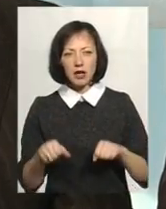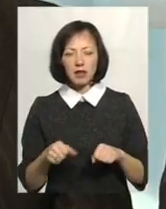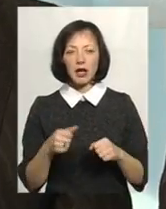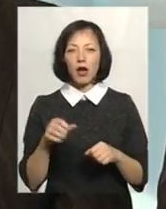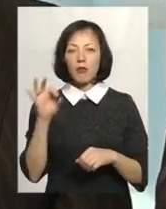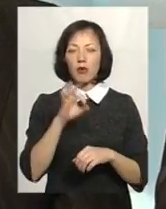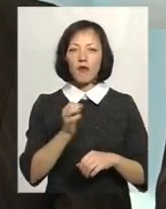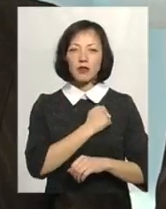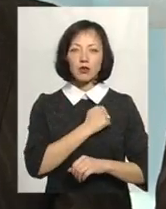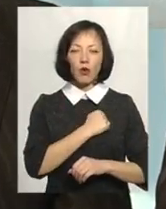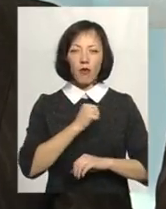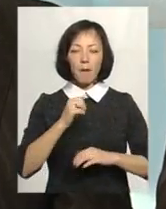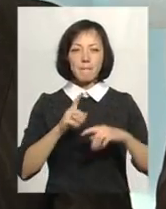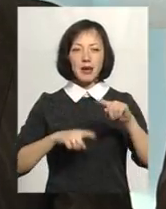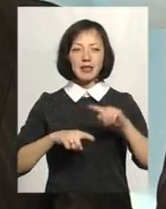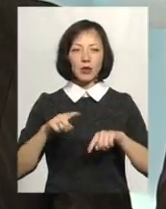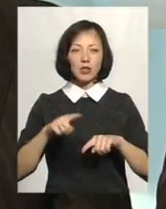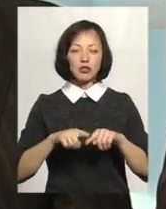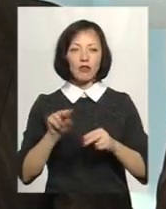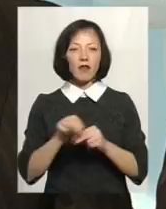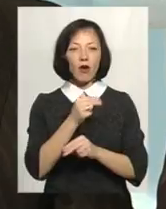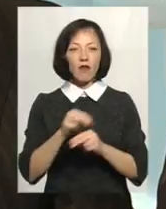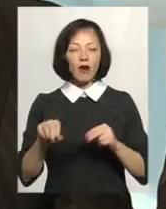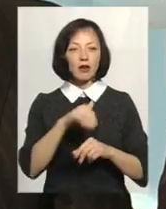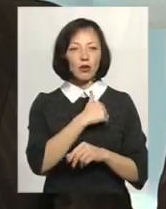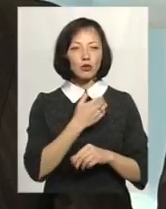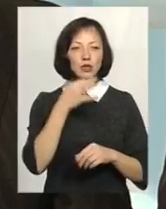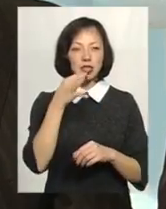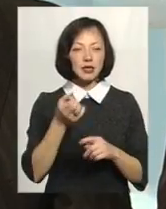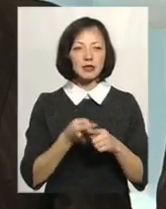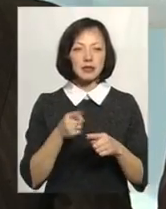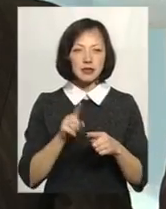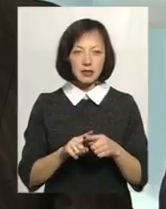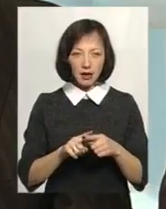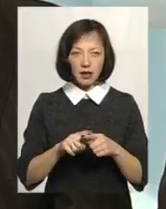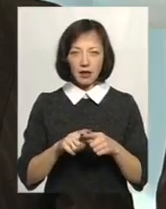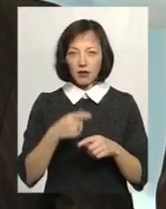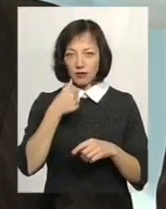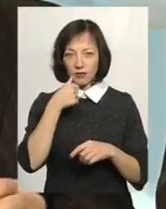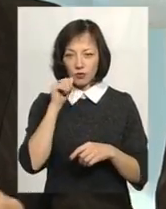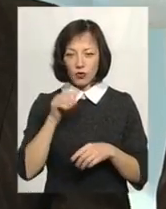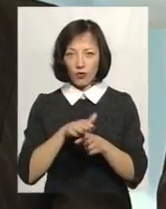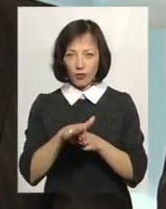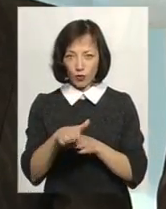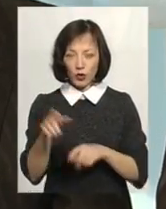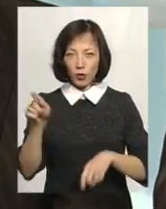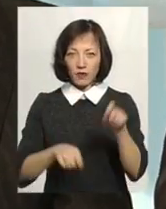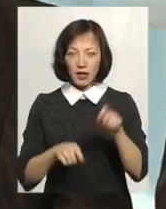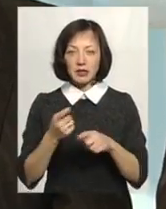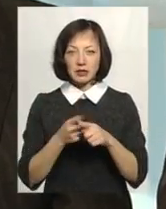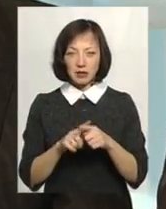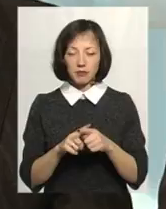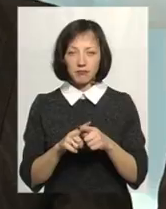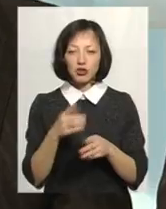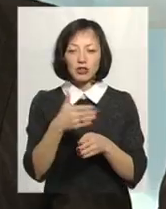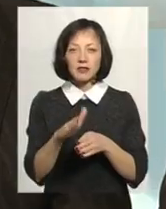Щодо військово-патріотичного виховання, я хочу сказати, що це, та конференція, яка відбулася, це є, будемо так казати, складовою.